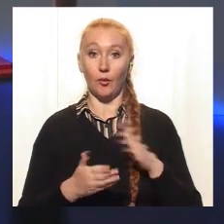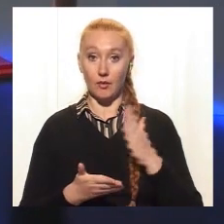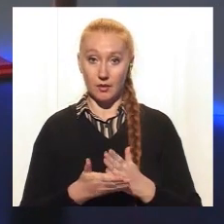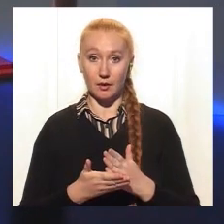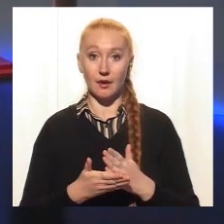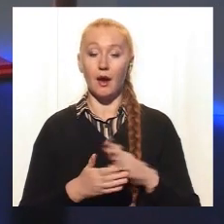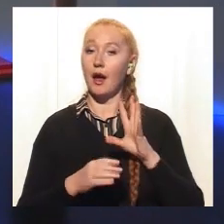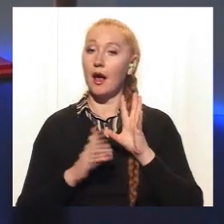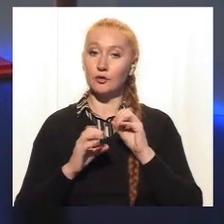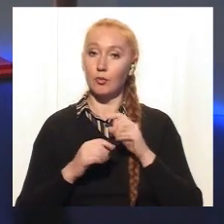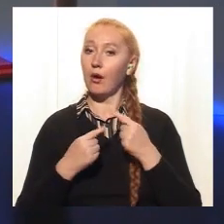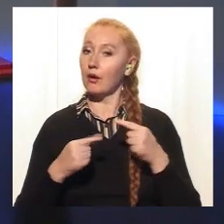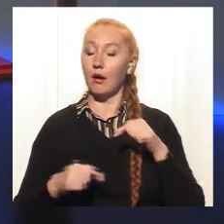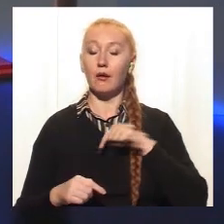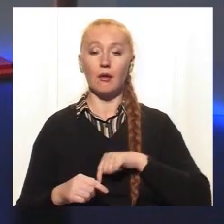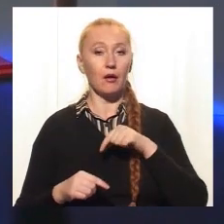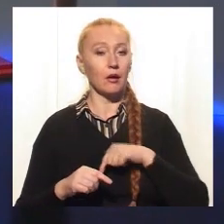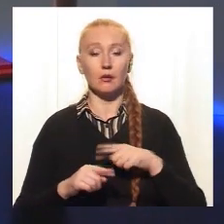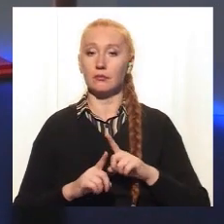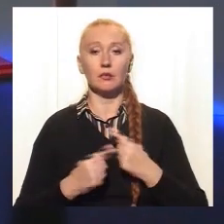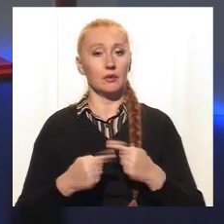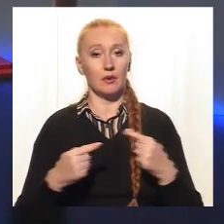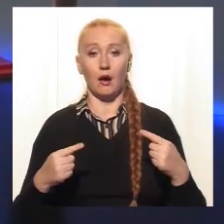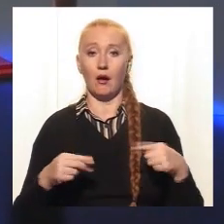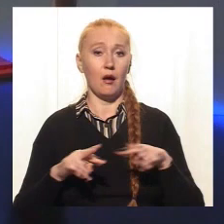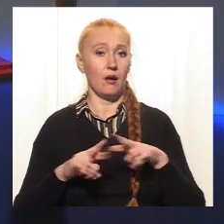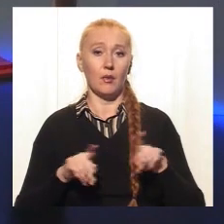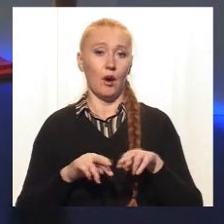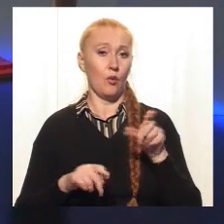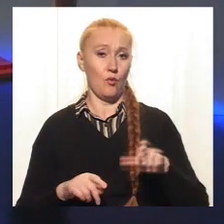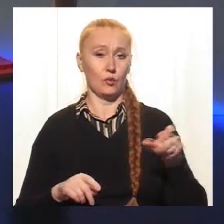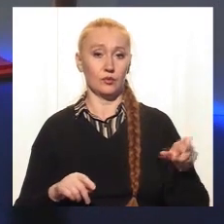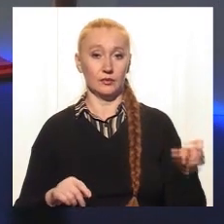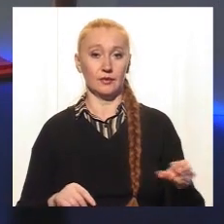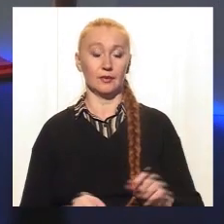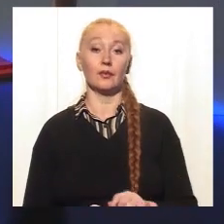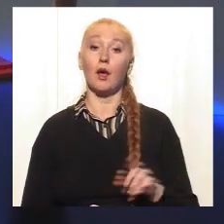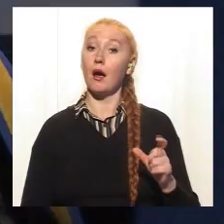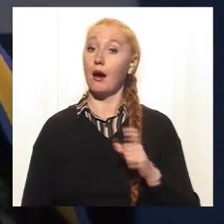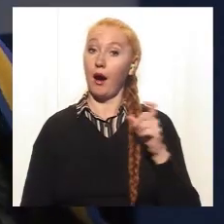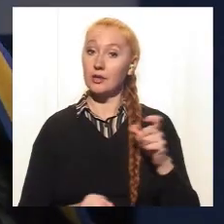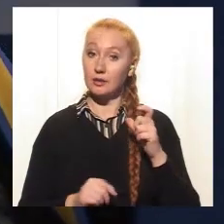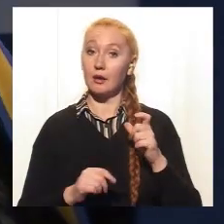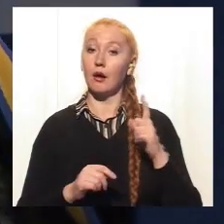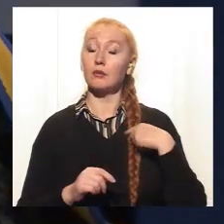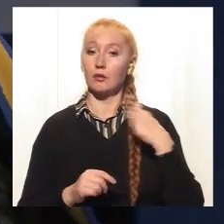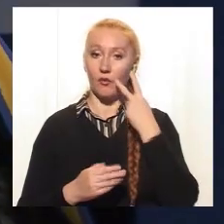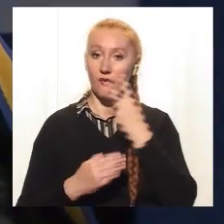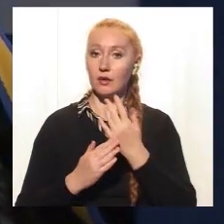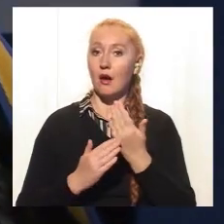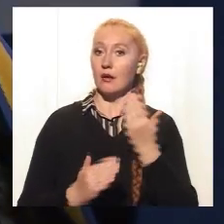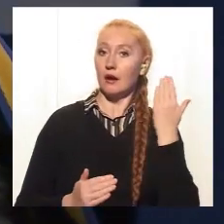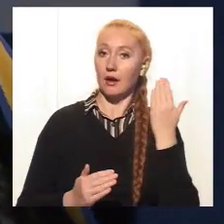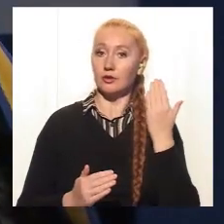а собаки бувають різні, характери у собак дуже різні, як і у людей, то хазяїн це повинен побачити